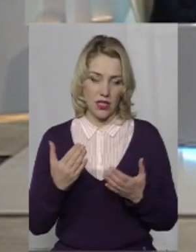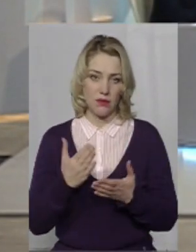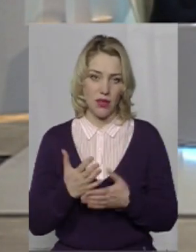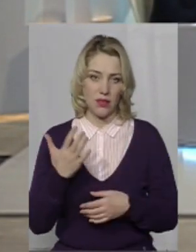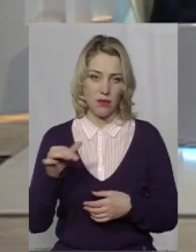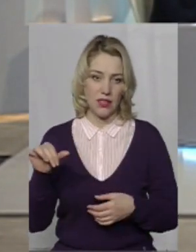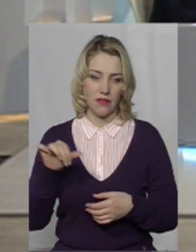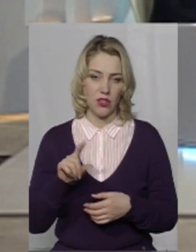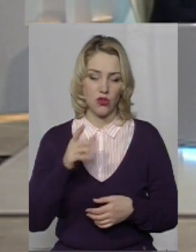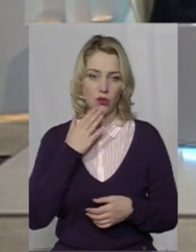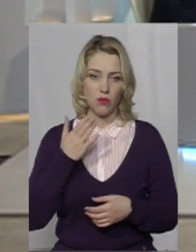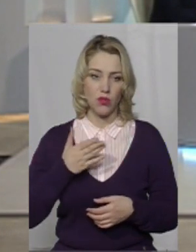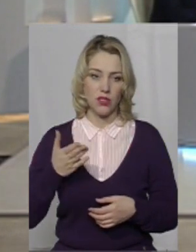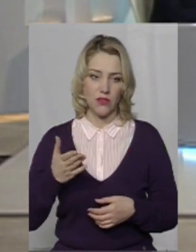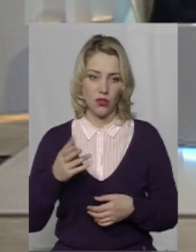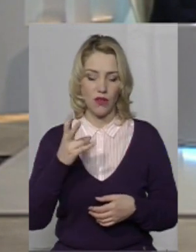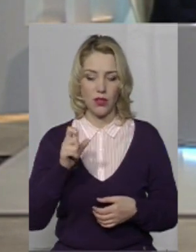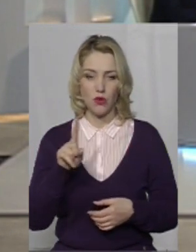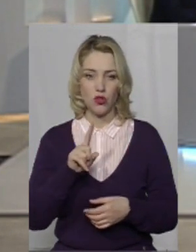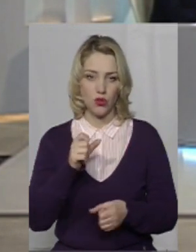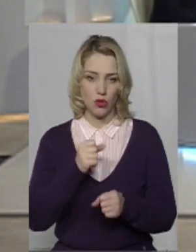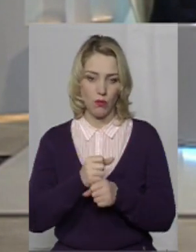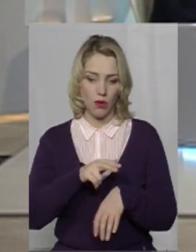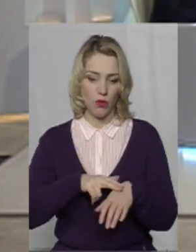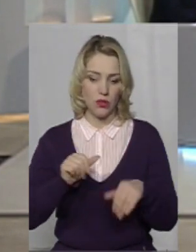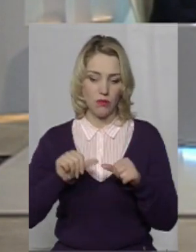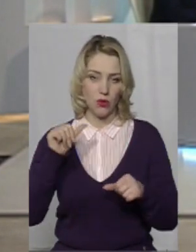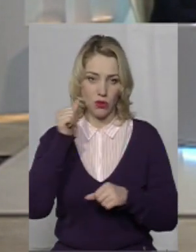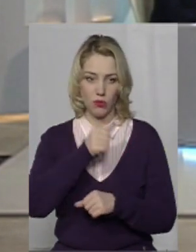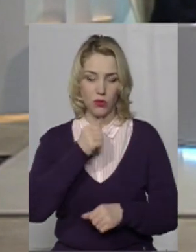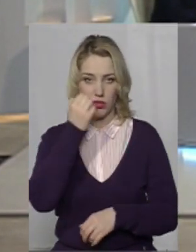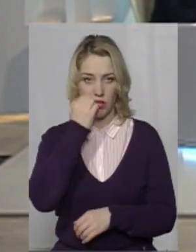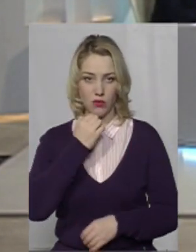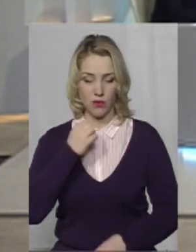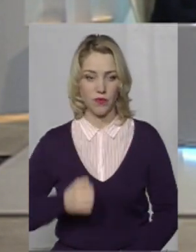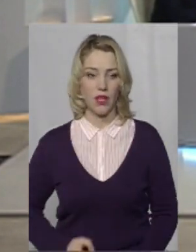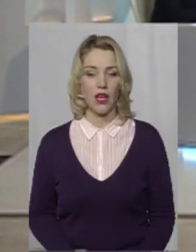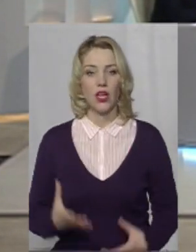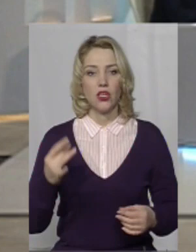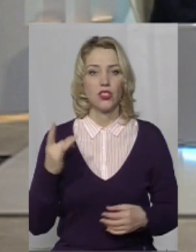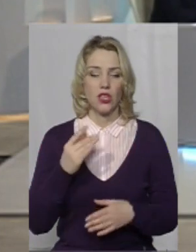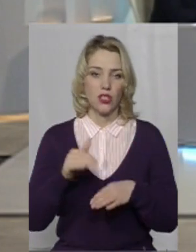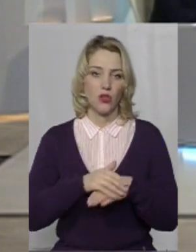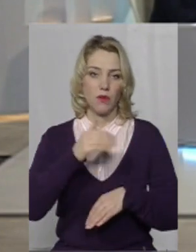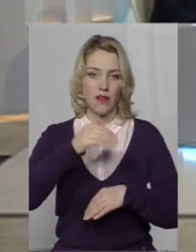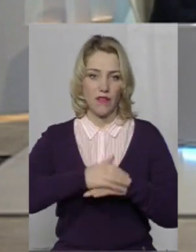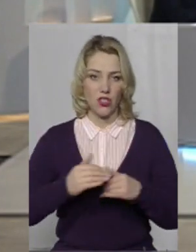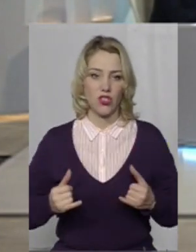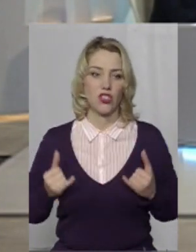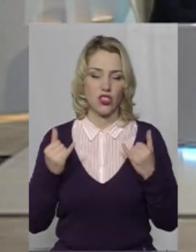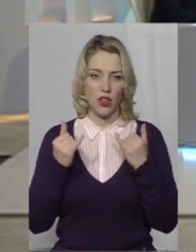хвилин для того, щоб розвітувати про зроблене поліцією області у минулому році. Дякую. Ще раз доброго вечора,